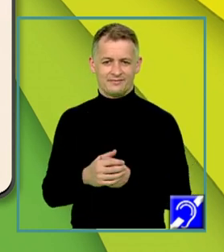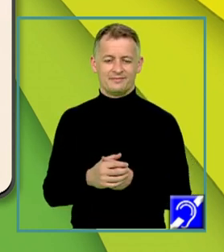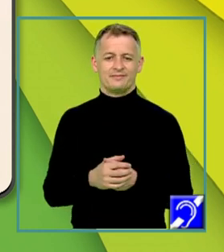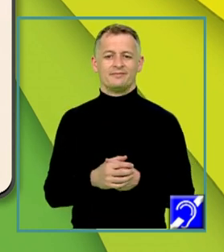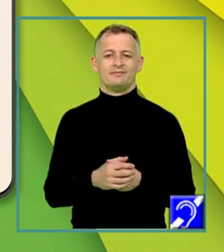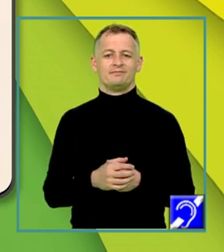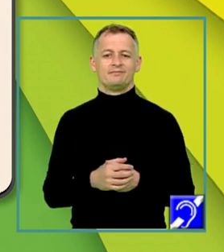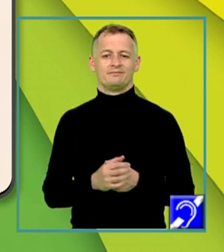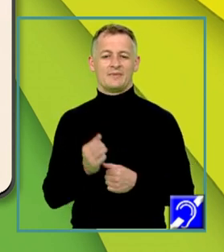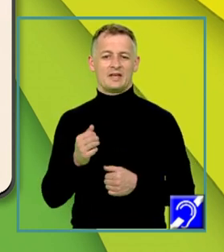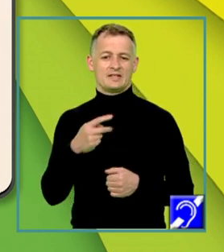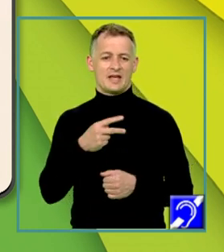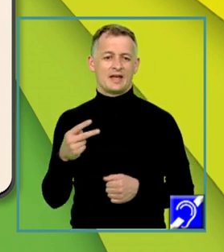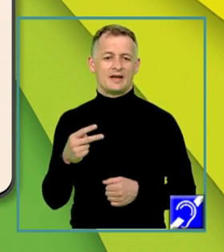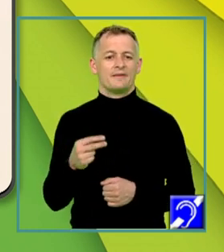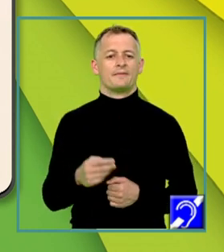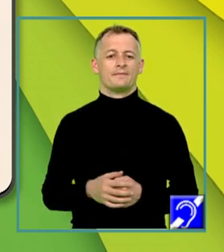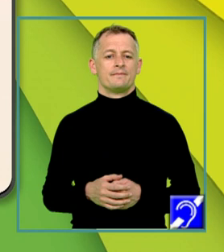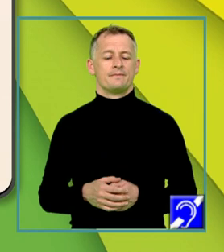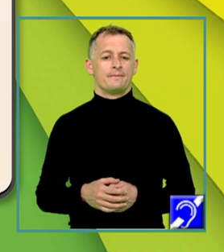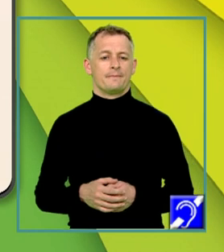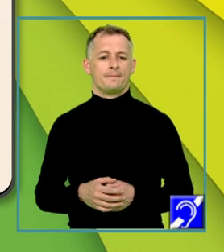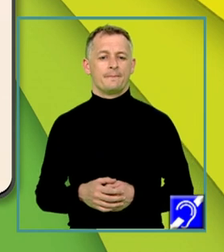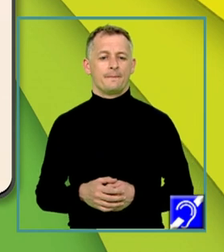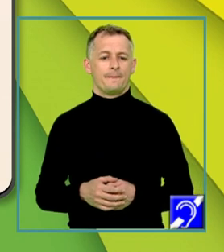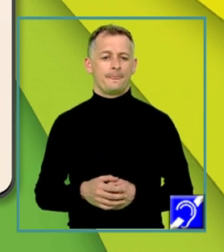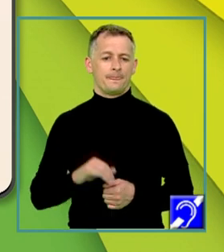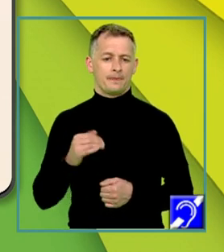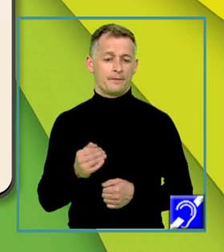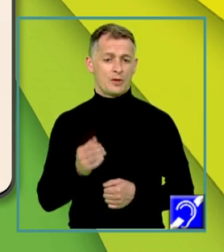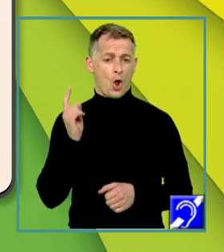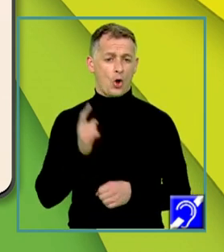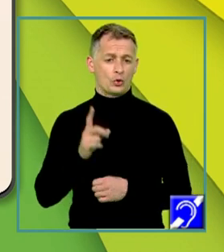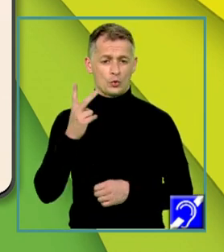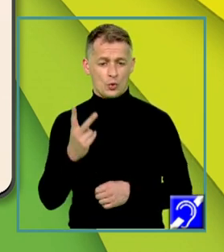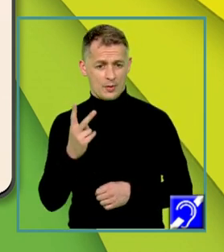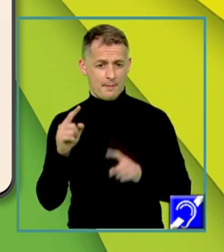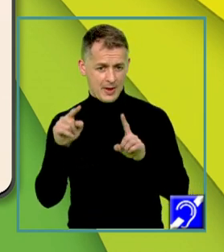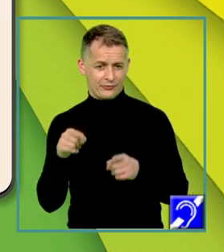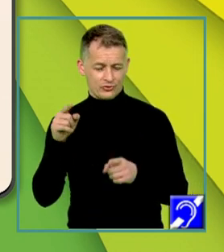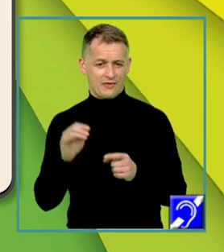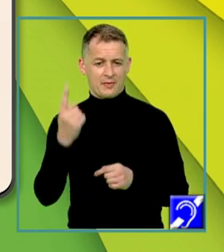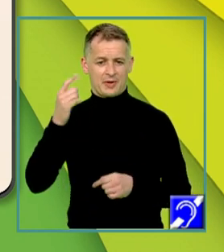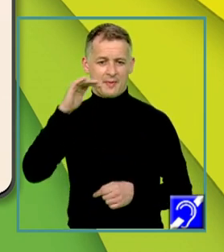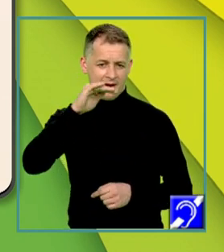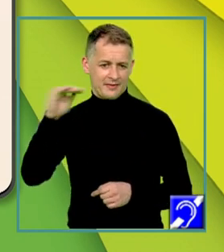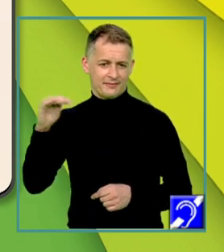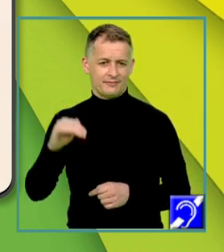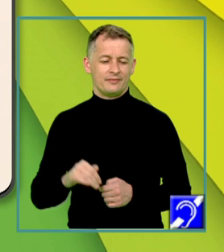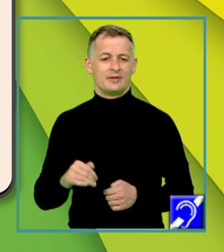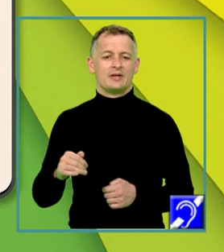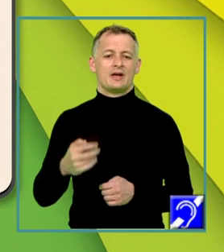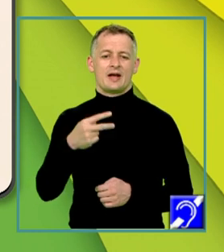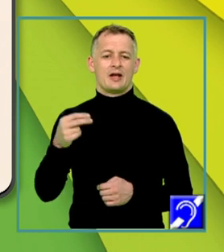A de 3 este egal cu matricea pătratică de ordinul 2, ce are elementele de pe prima linie egale cu